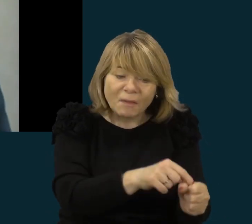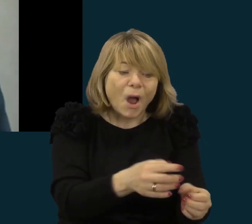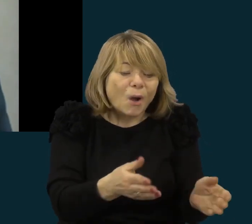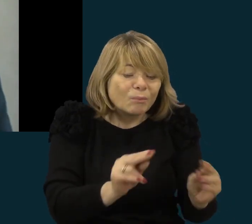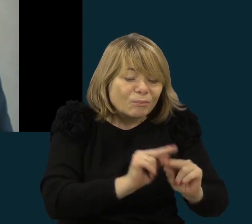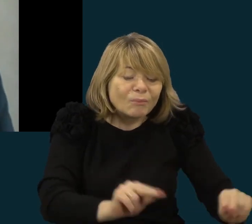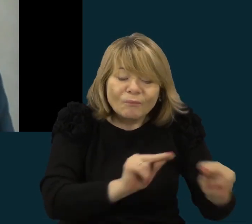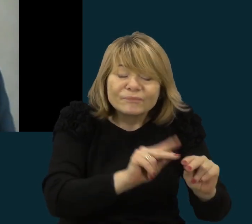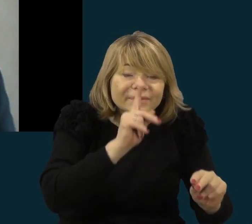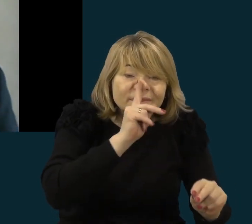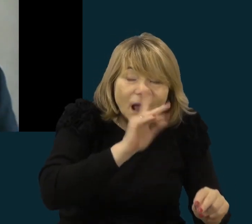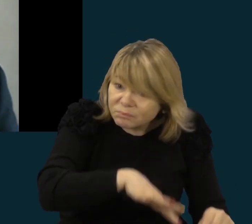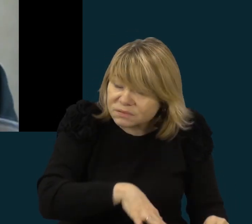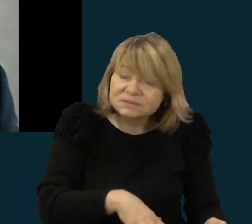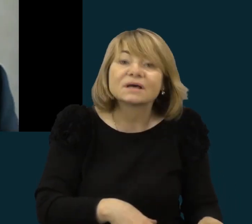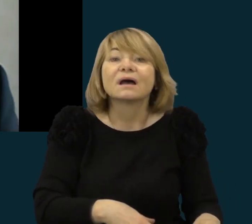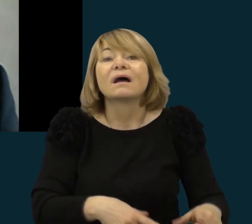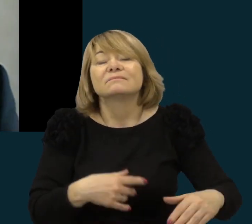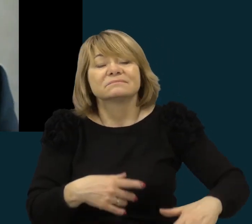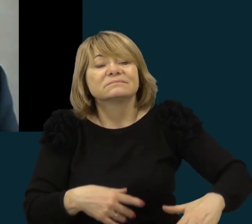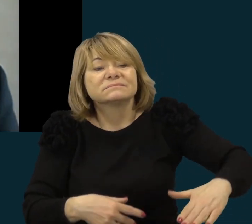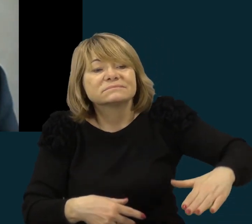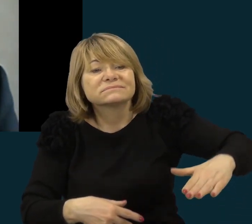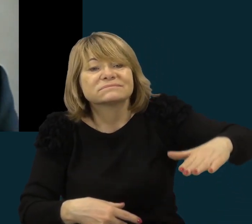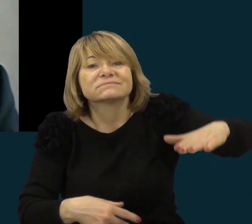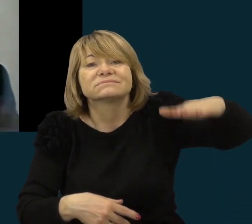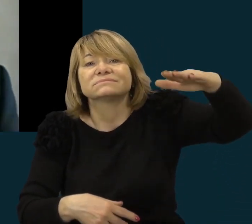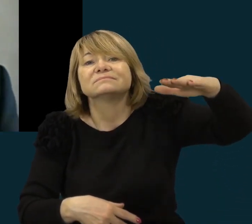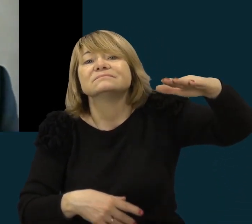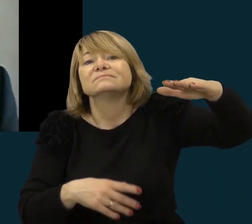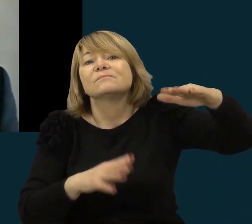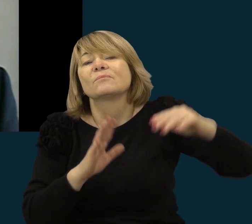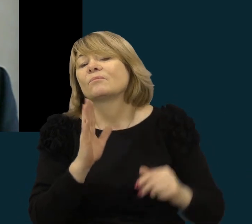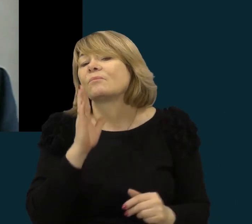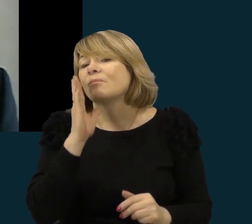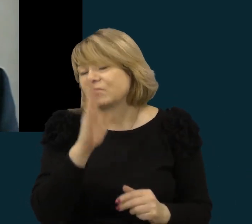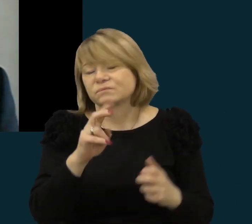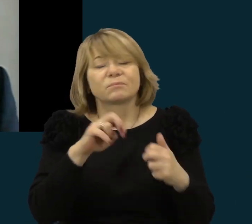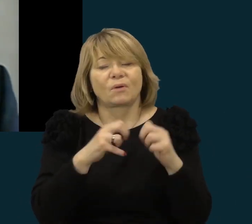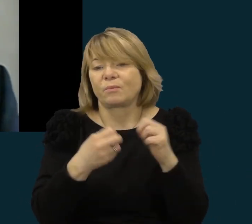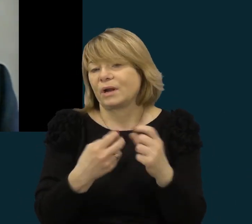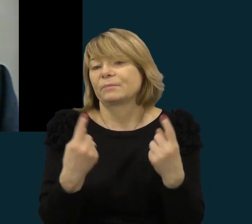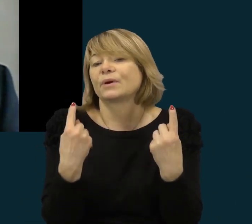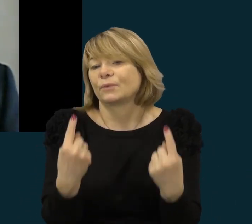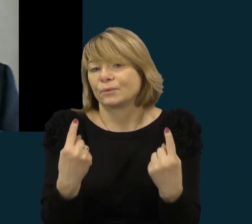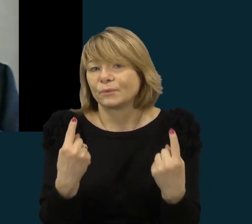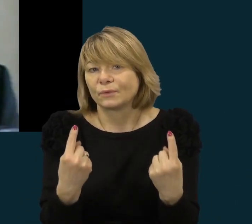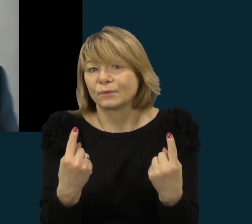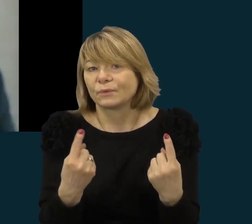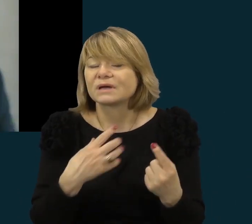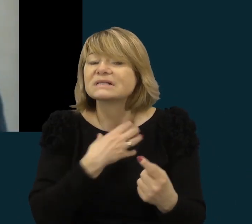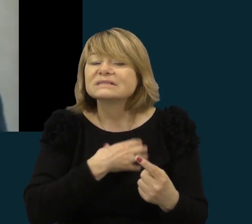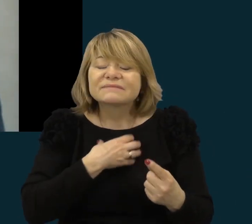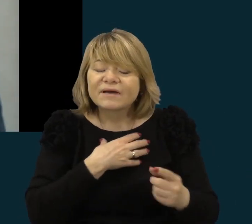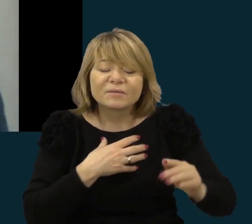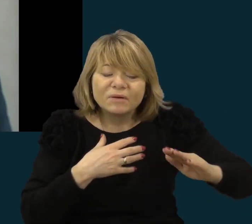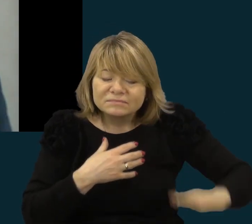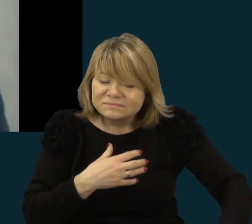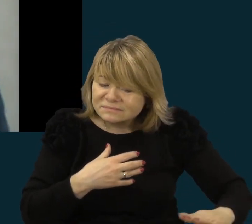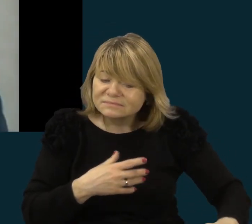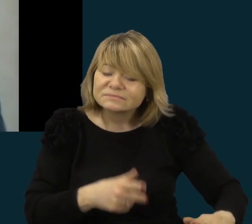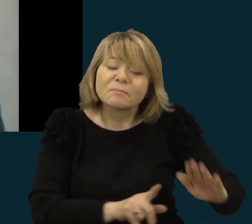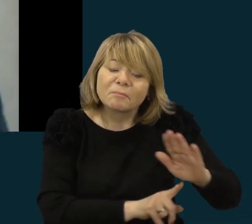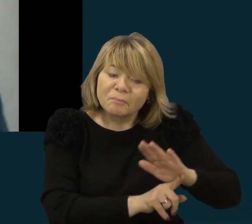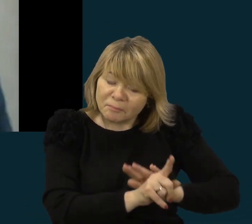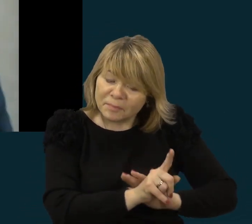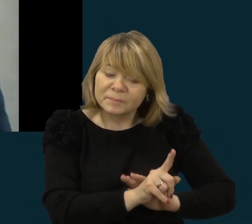jo, tai žinokit, vėliau tada tik tai bus didelė problema. Tai va, kuo jaunesnė mokykliniam amžiui mes